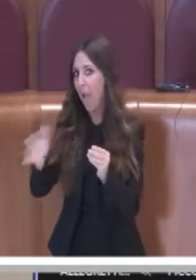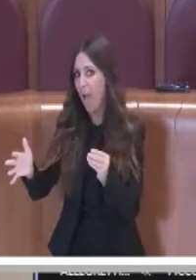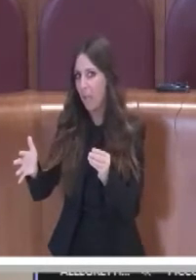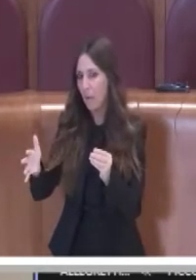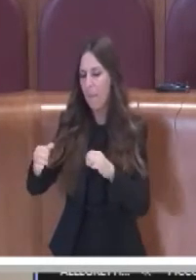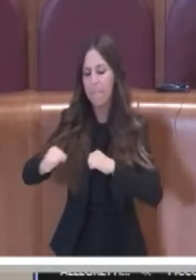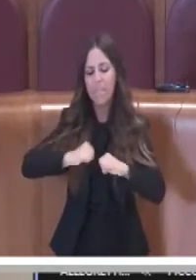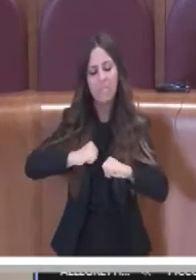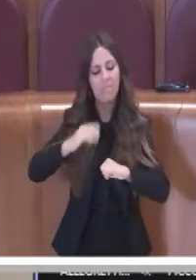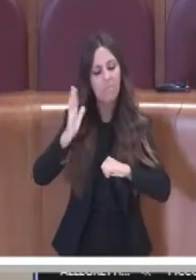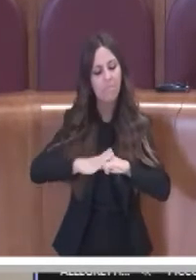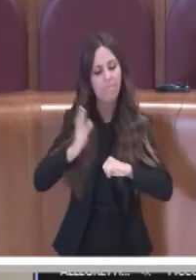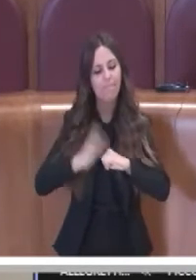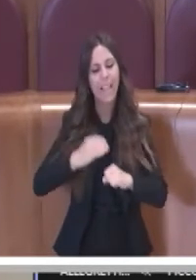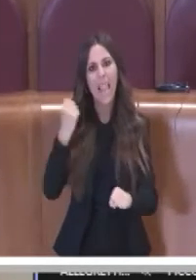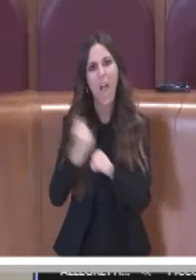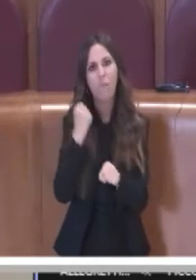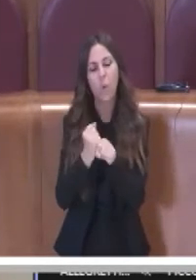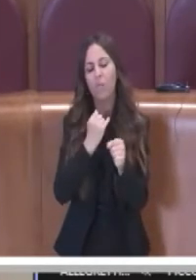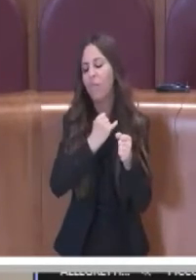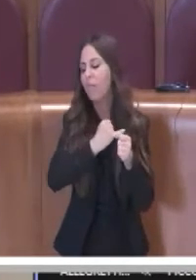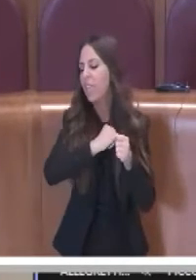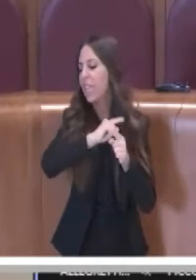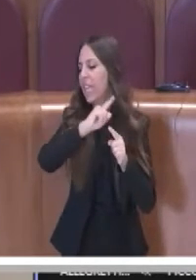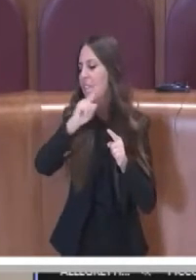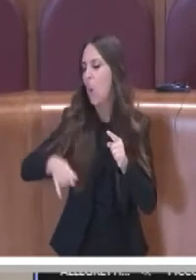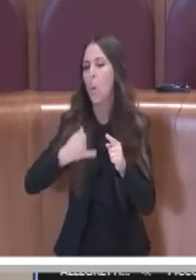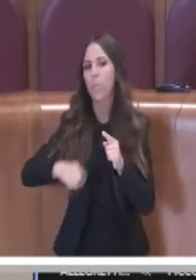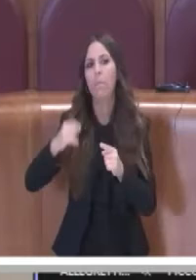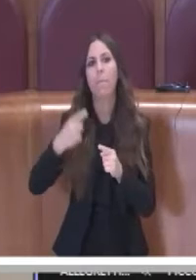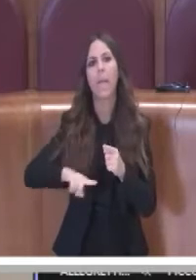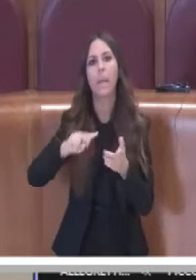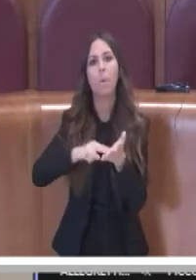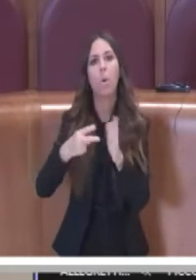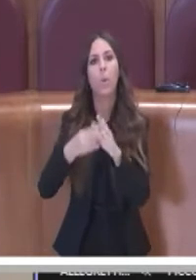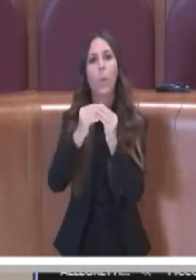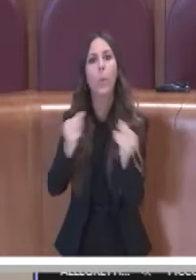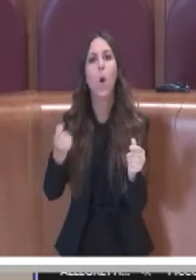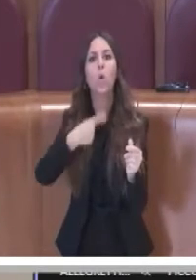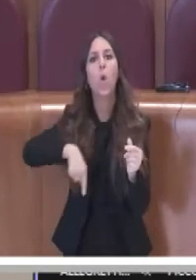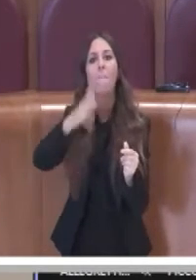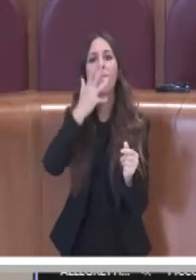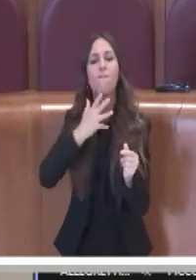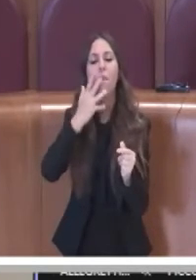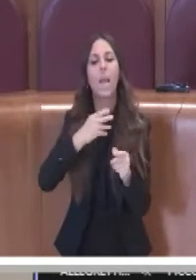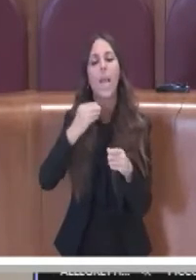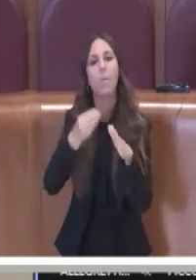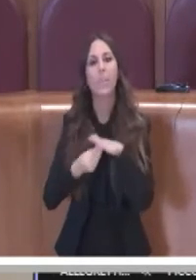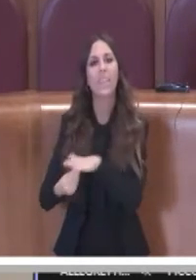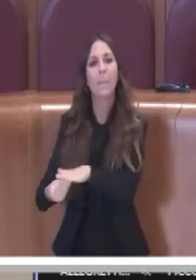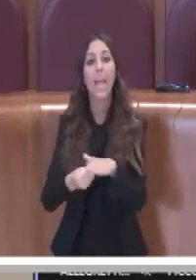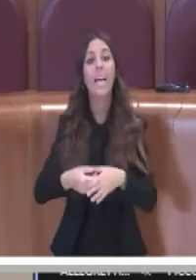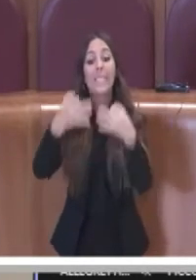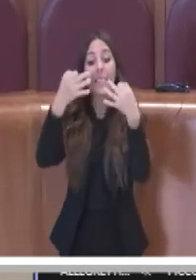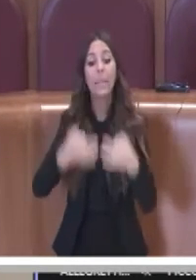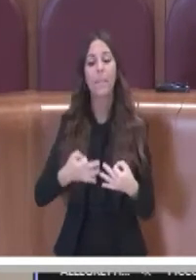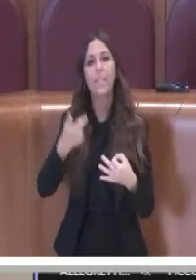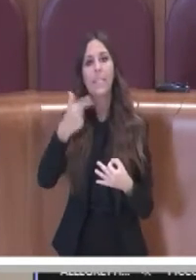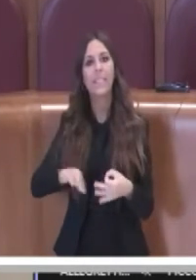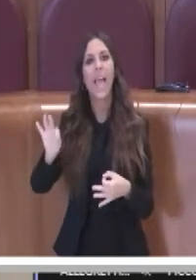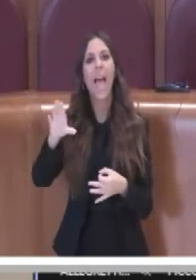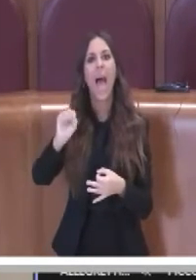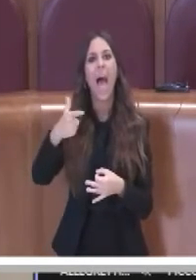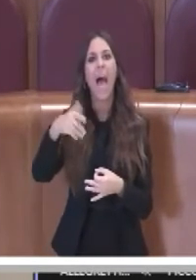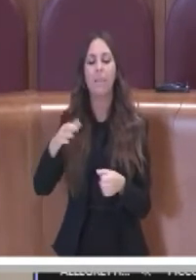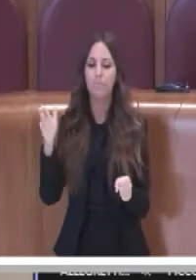fino alla fine per la soluzione di questo tema. E noi vogliamo la stabilizzazione di questi lavoratori, perché se Atac è stata